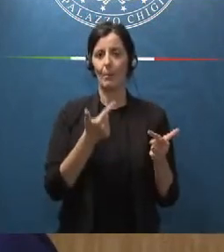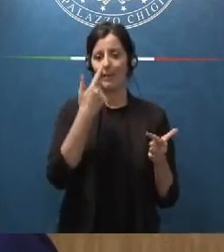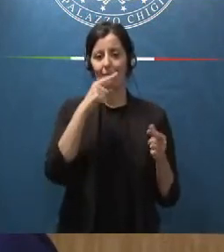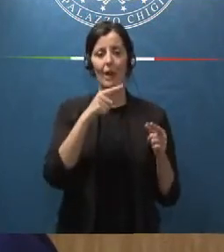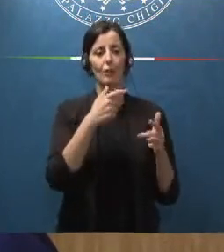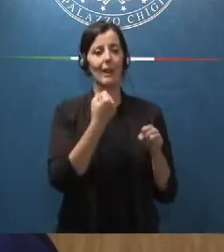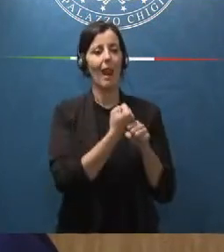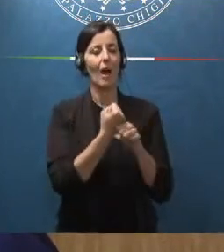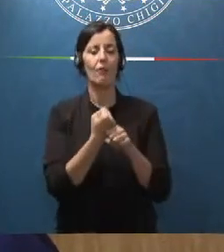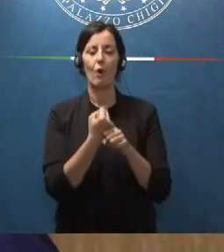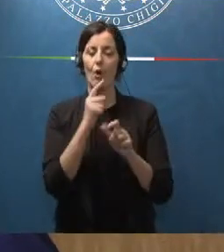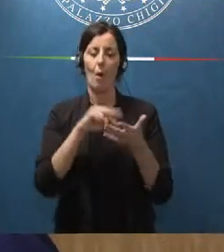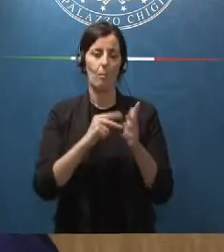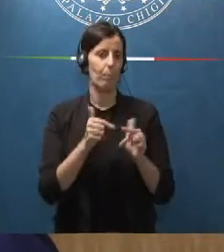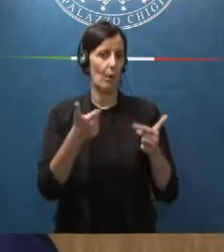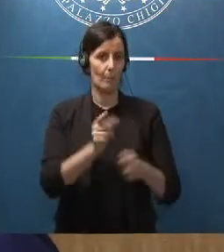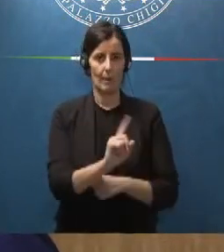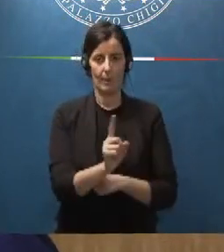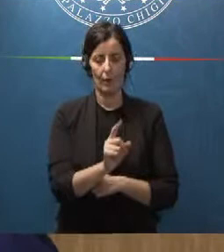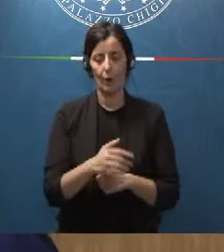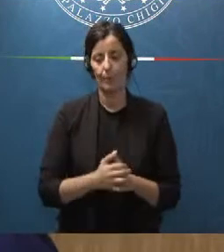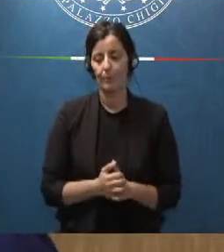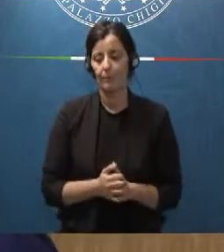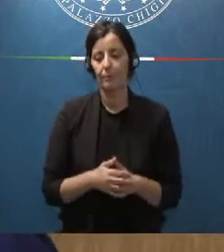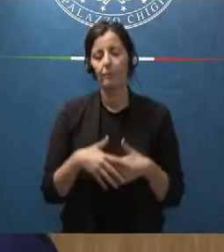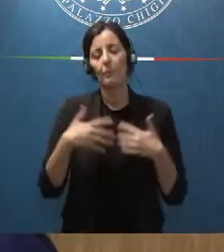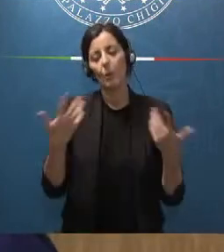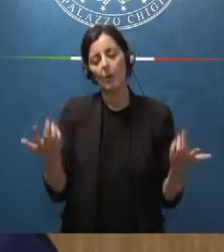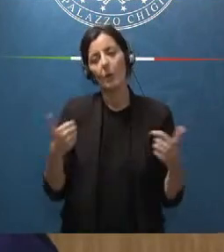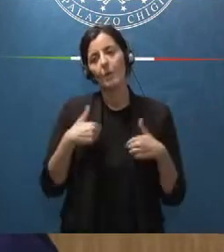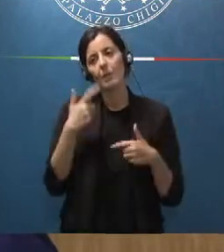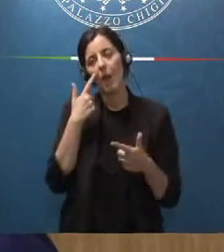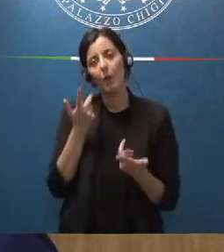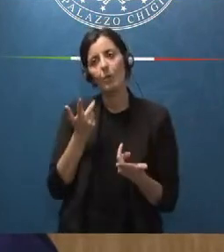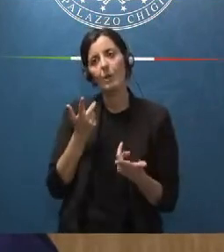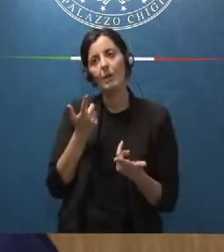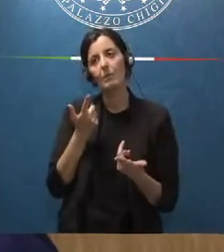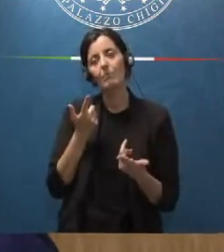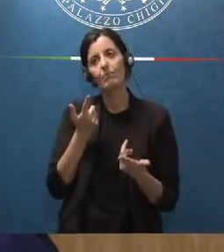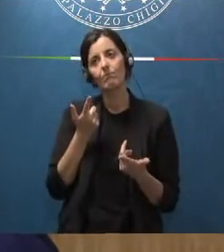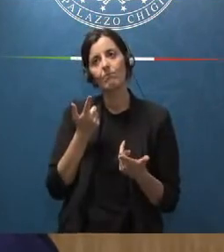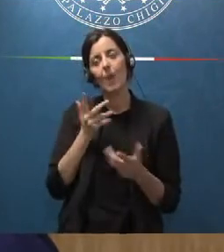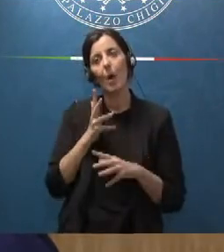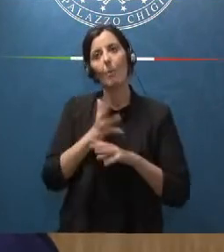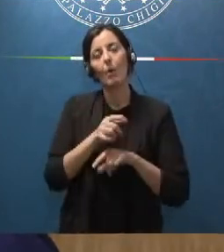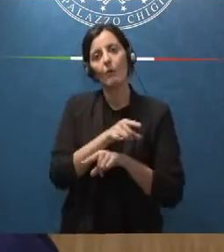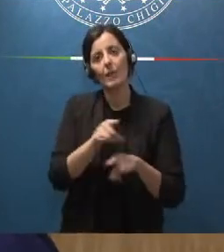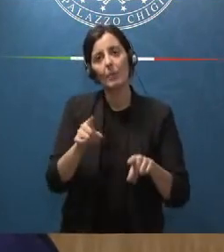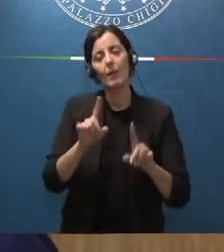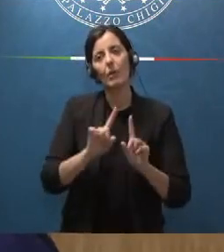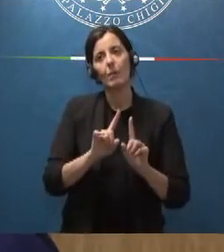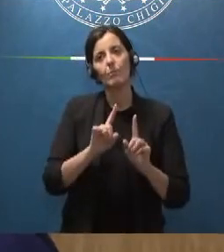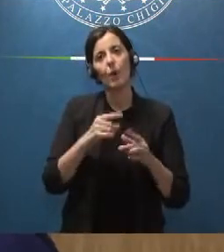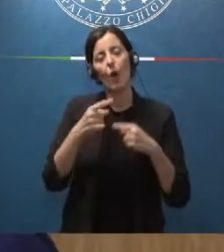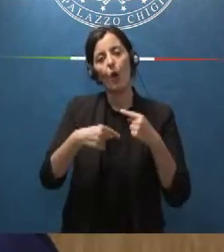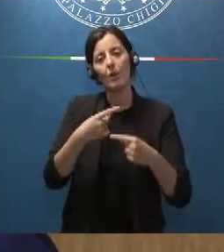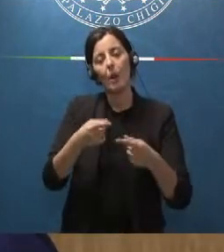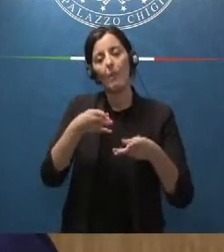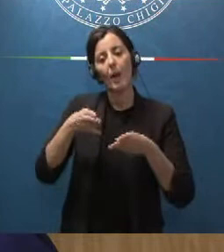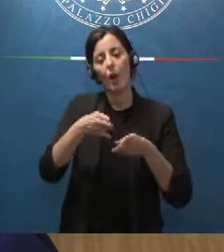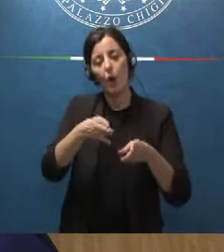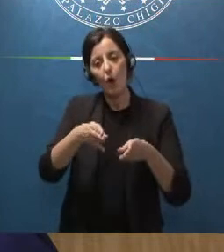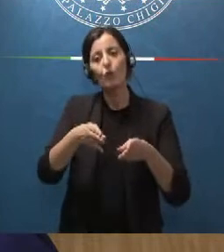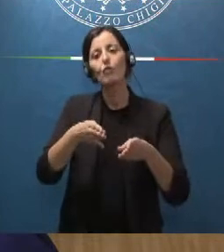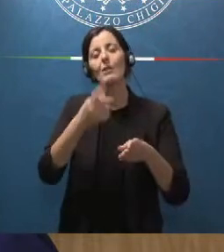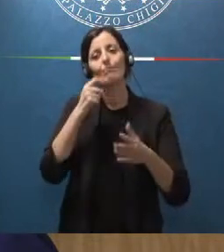occupazionale quindi sostanzialmente un provvedimento che prosegue nel percorso di rafforzamento della capacità